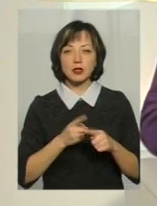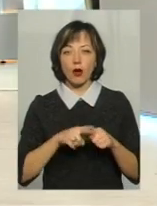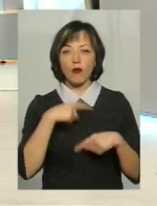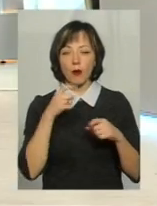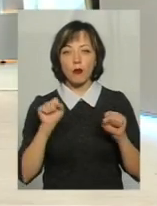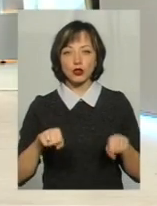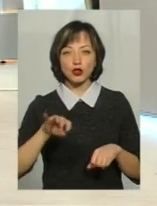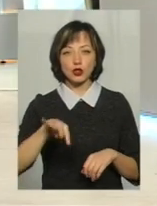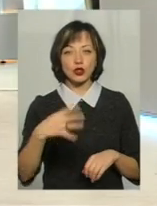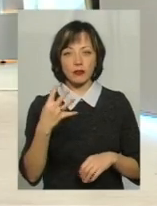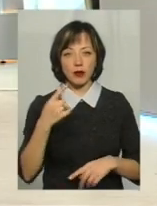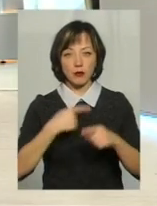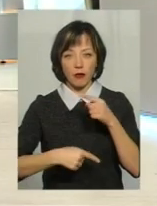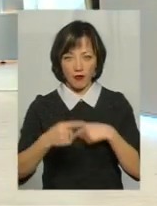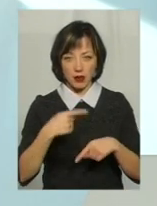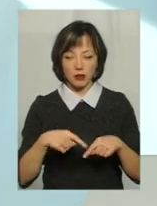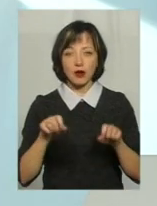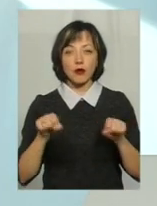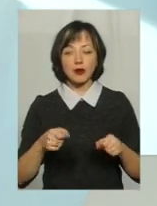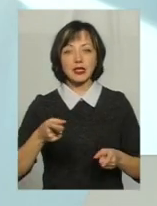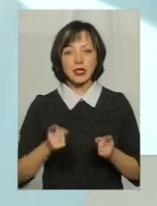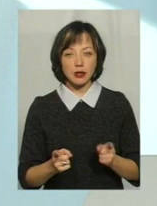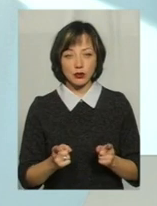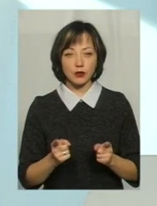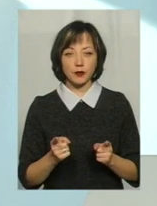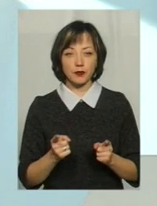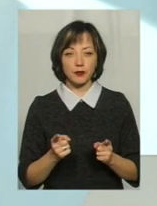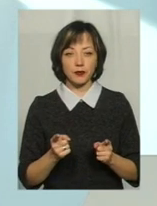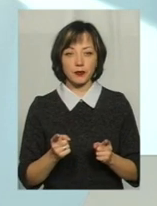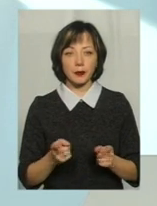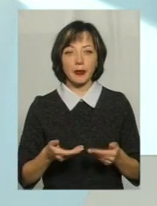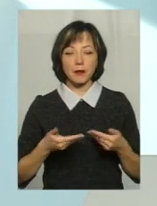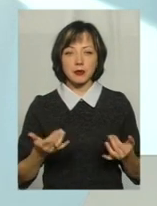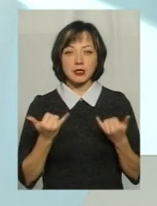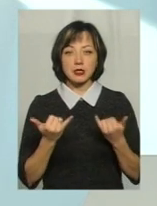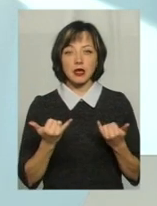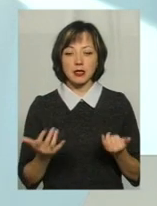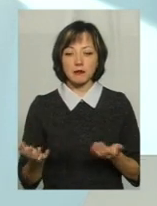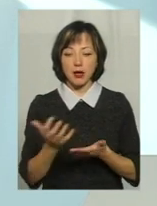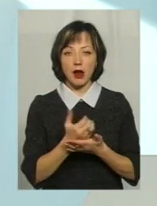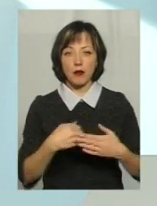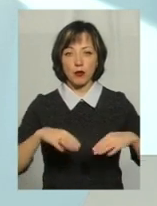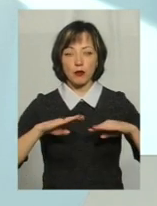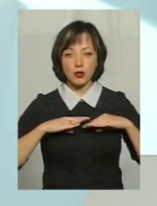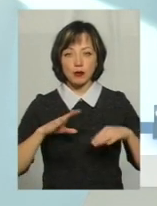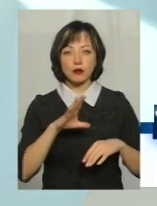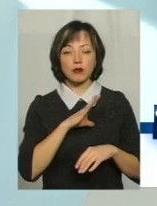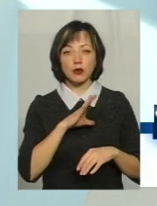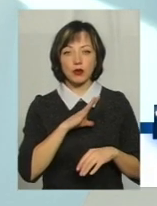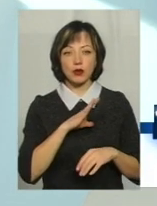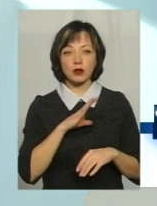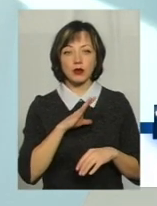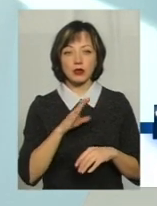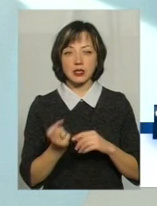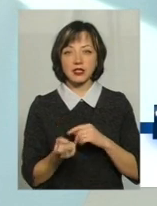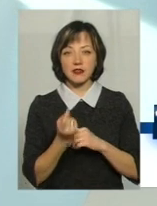можливо, 44-й повернеться, так? Ну, дійсно, якби ми зараз збираємо ті пропозиції, які вже з